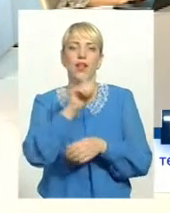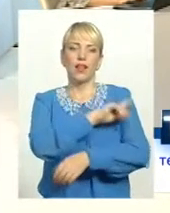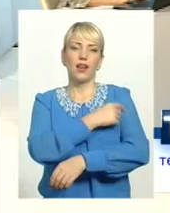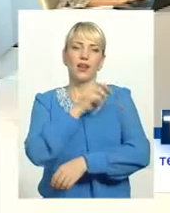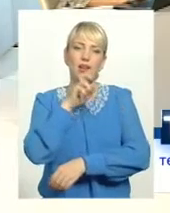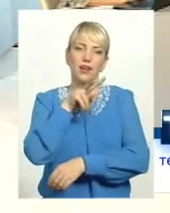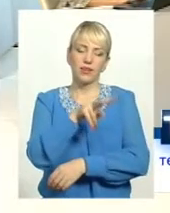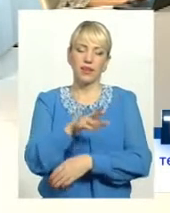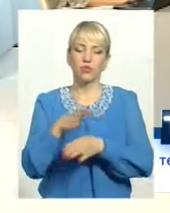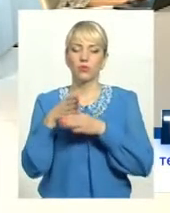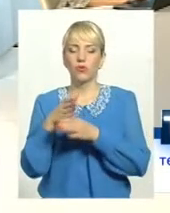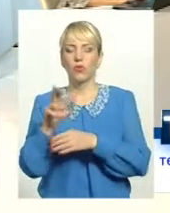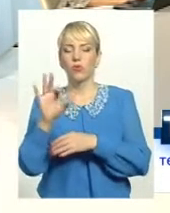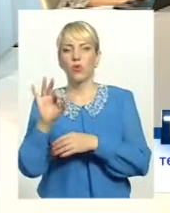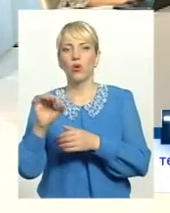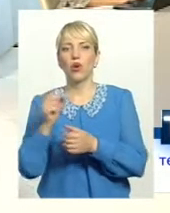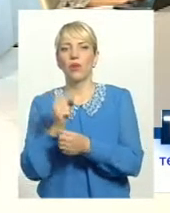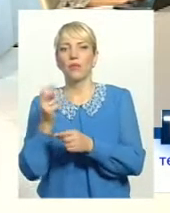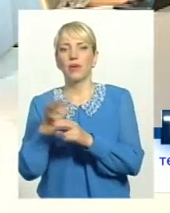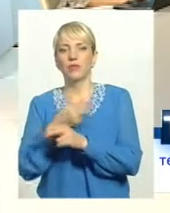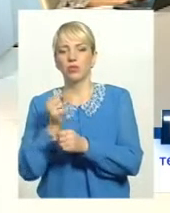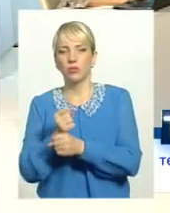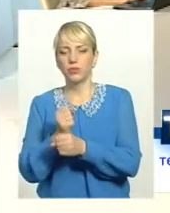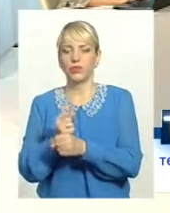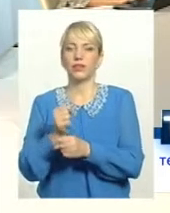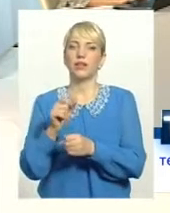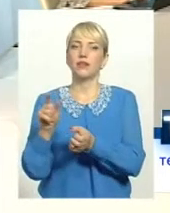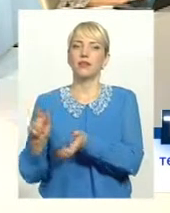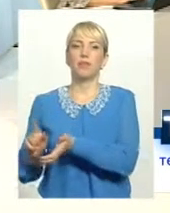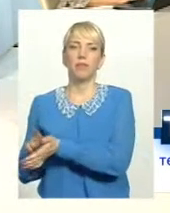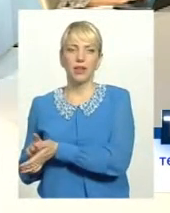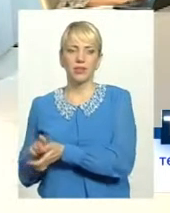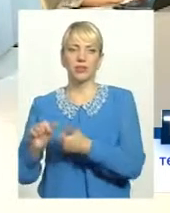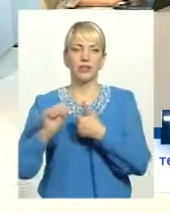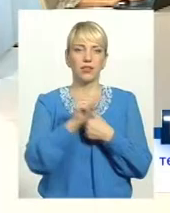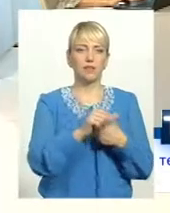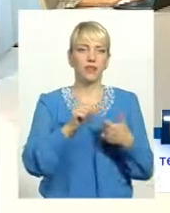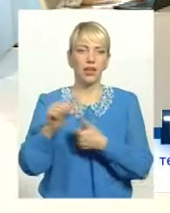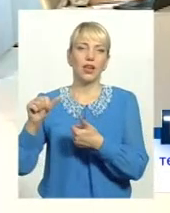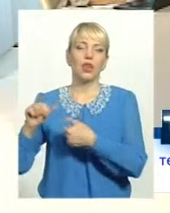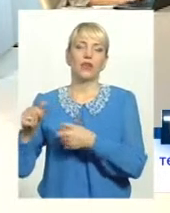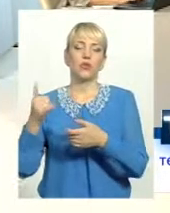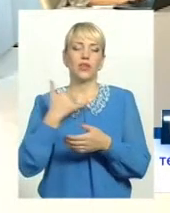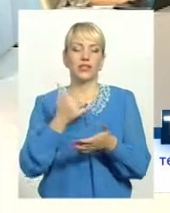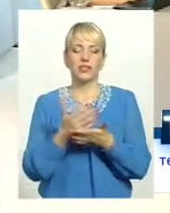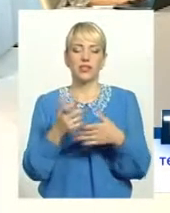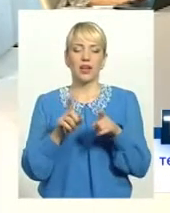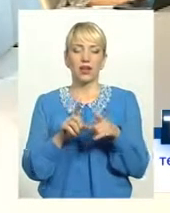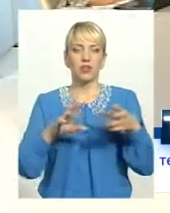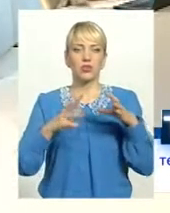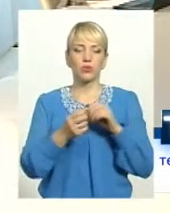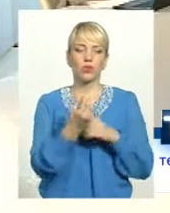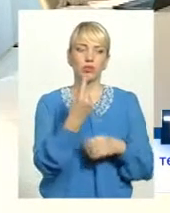безробіттю від нещасного випадка і пенсія. То от є така в нас 11 мільйонів сума боргу до 1